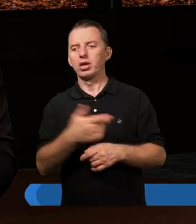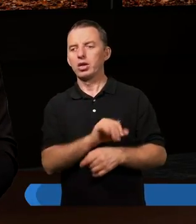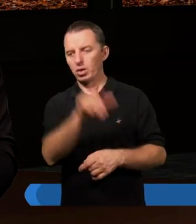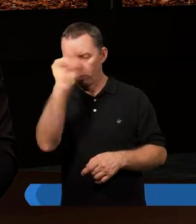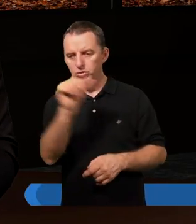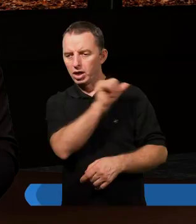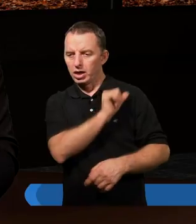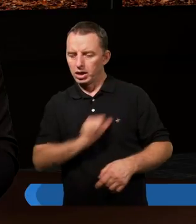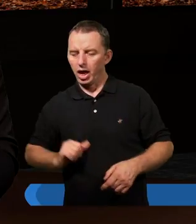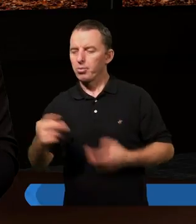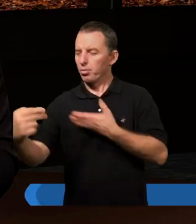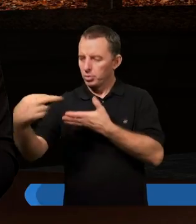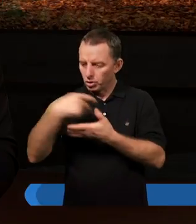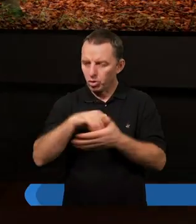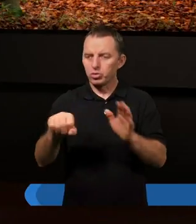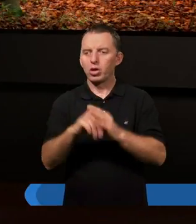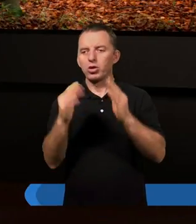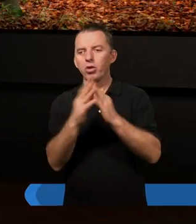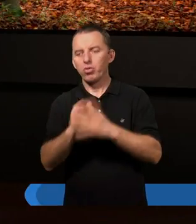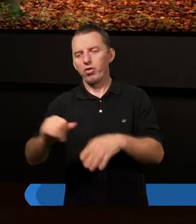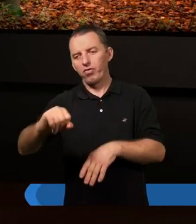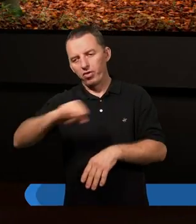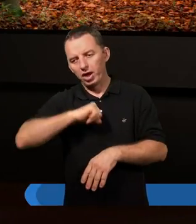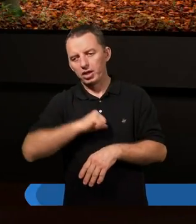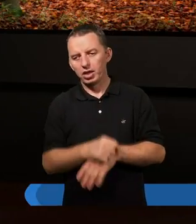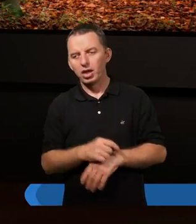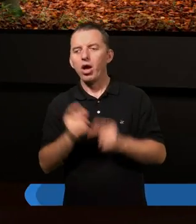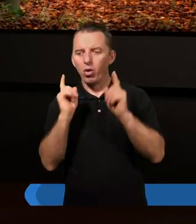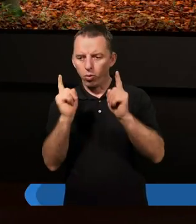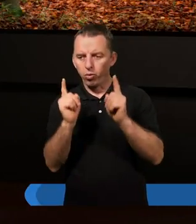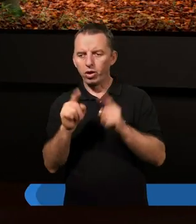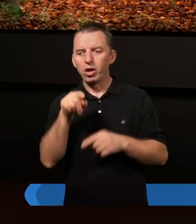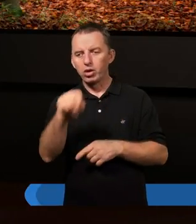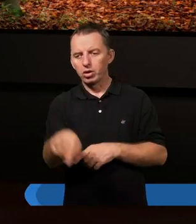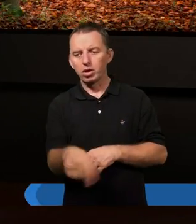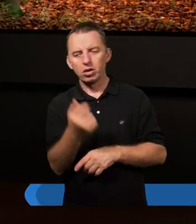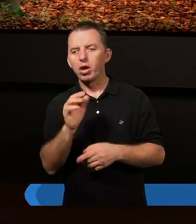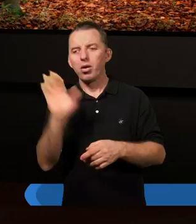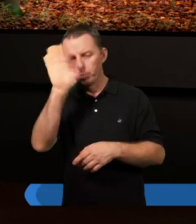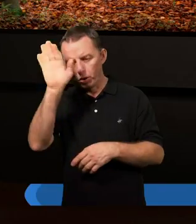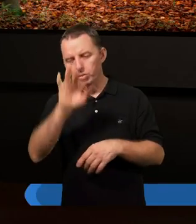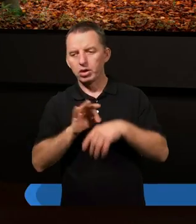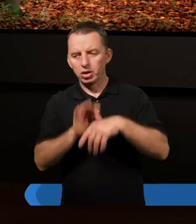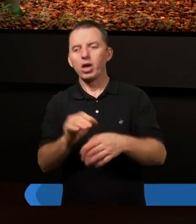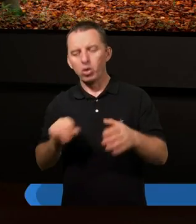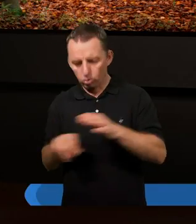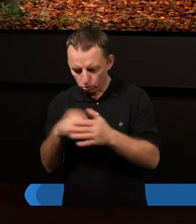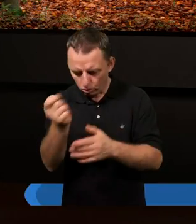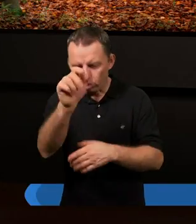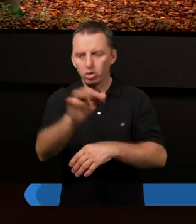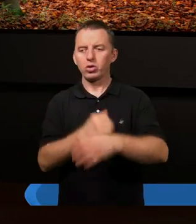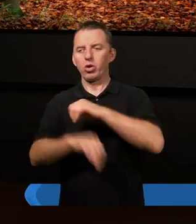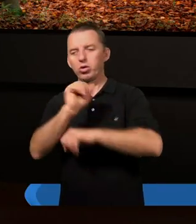przychodzili. To też fajne. Tak. Ja uważam, że to było rządzenie Boże, że dotarł do Rzymu.